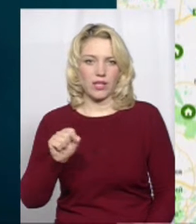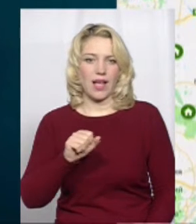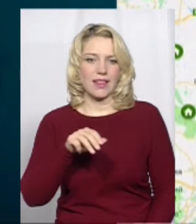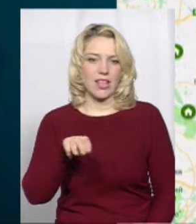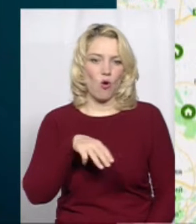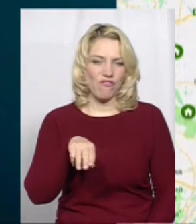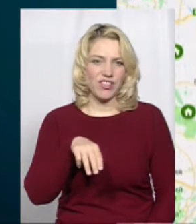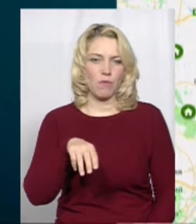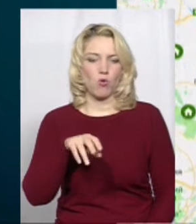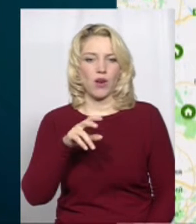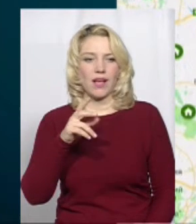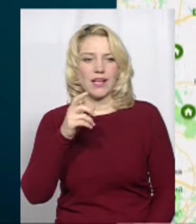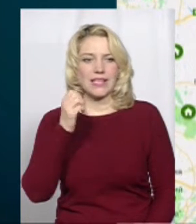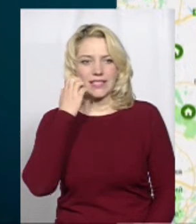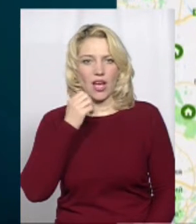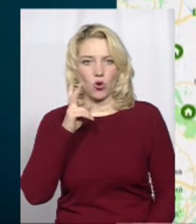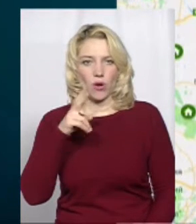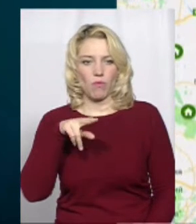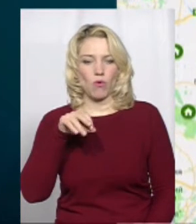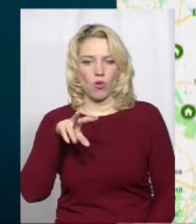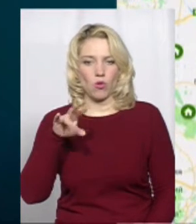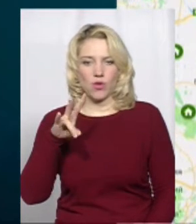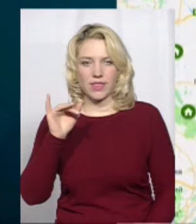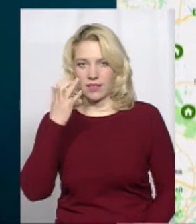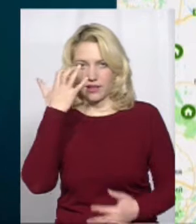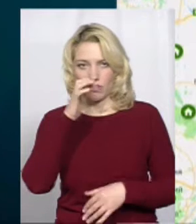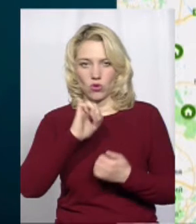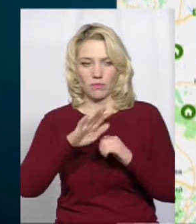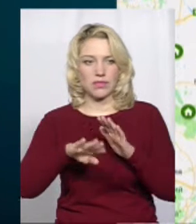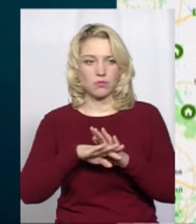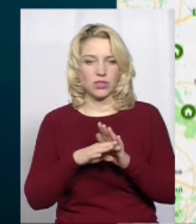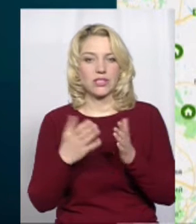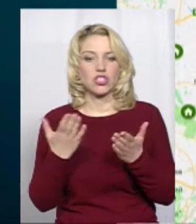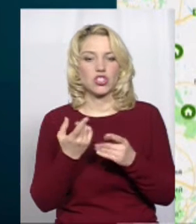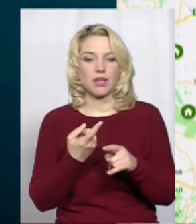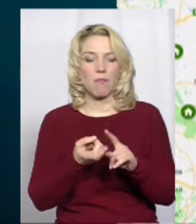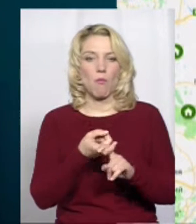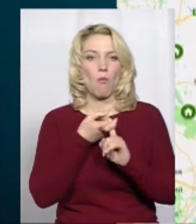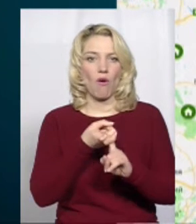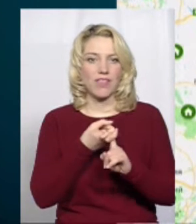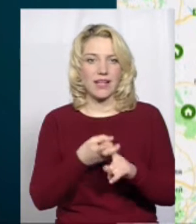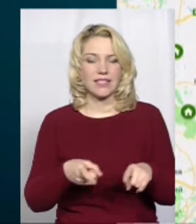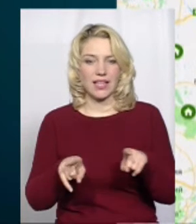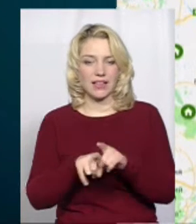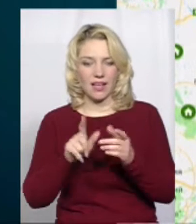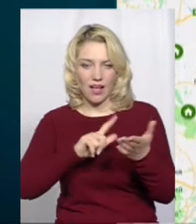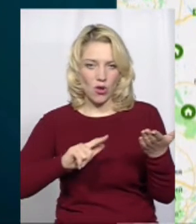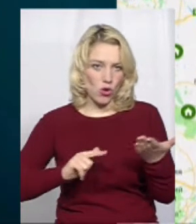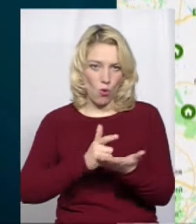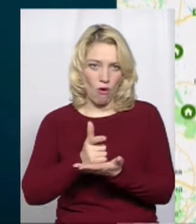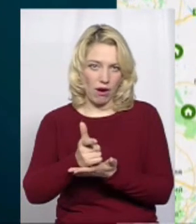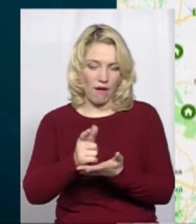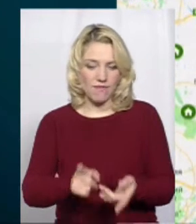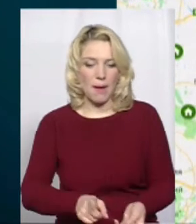Красилів, Старокостантинів, Полуни. Не видно і в Кам'янці-Подільському. От із чим пов'язана така географія